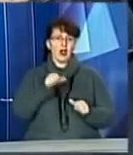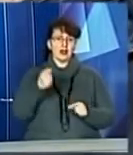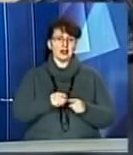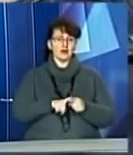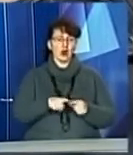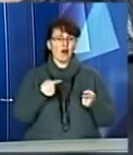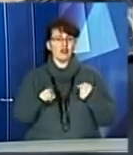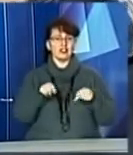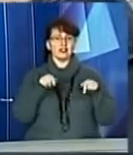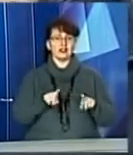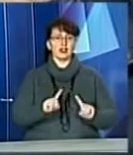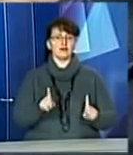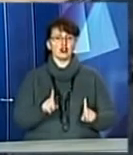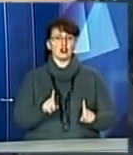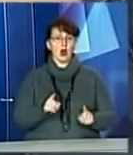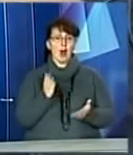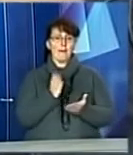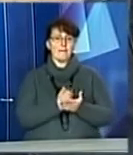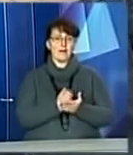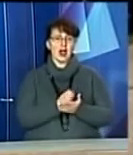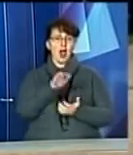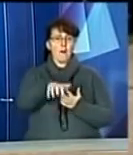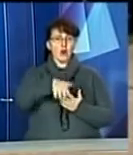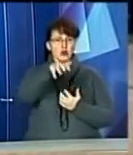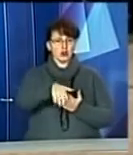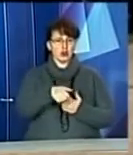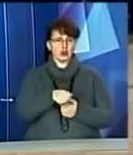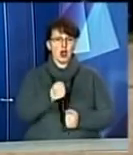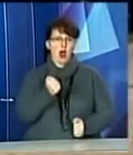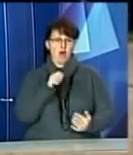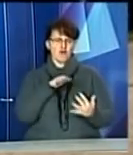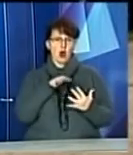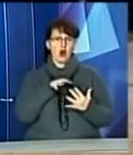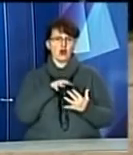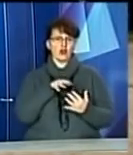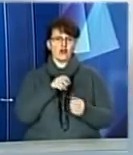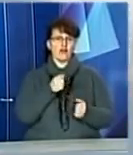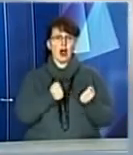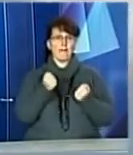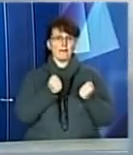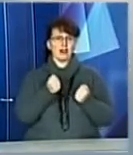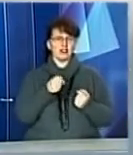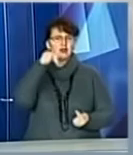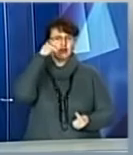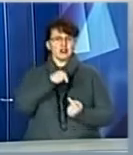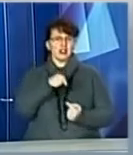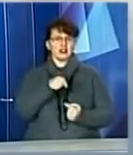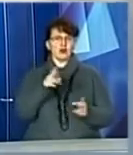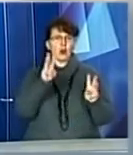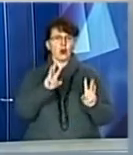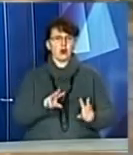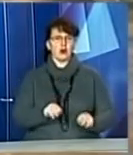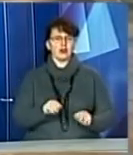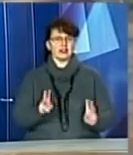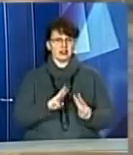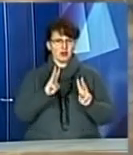відрізняється тим, що вона має бульдоз, робить універсальні. Бойова машина призначена для гасіння пожеж, проведення аварійно-рятувальних робіт